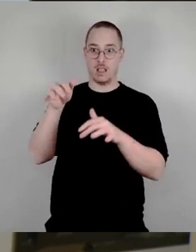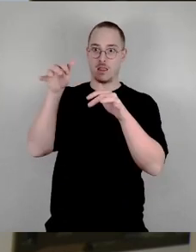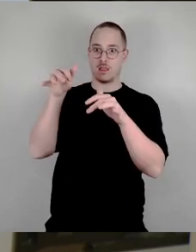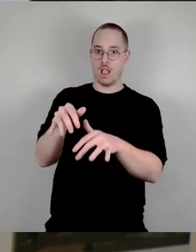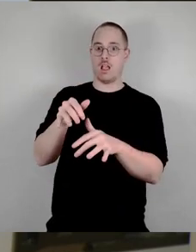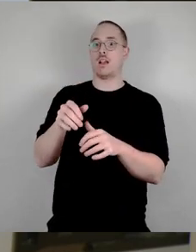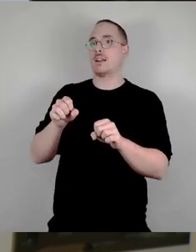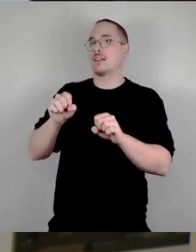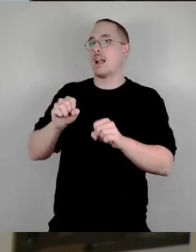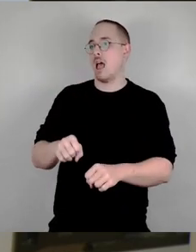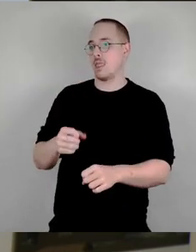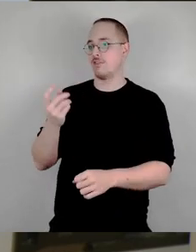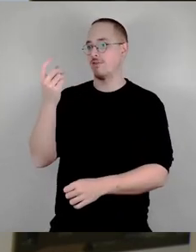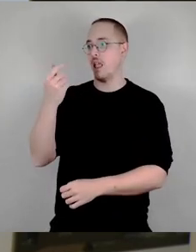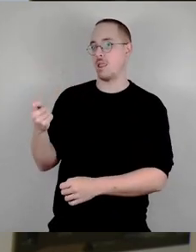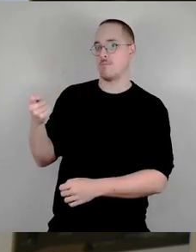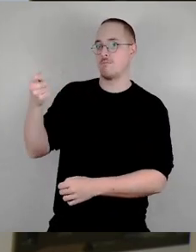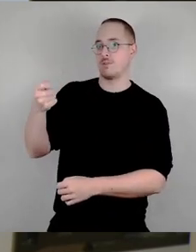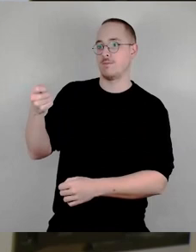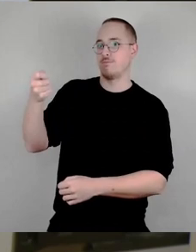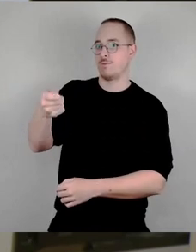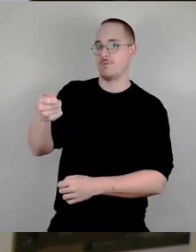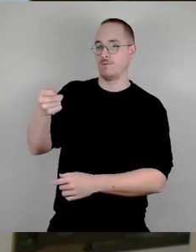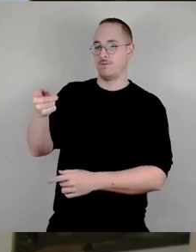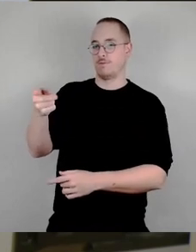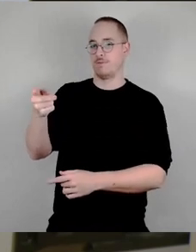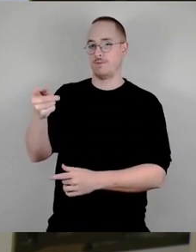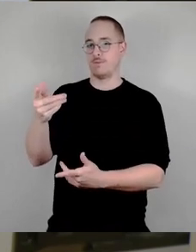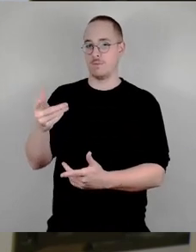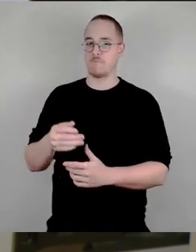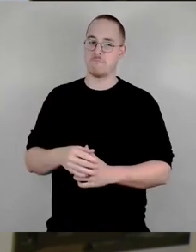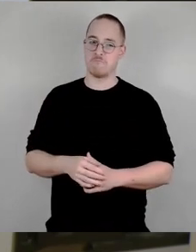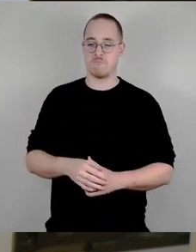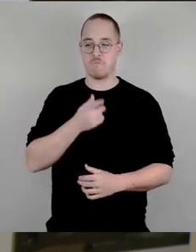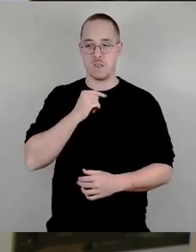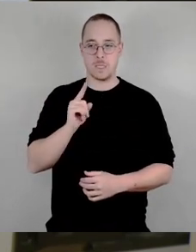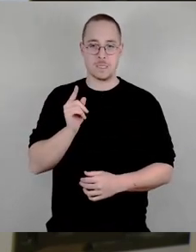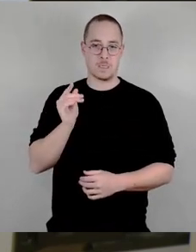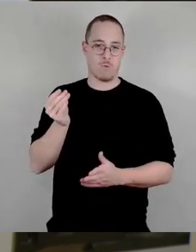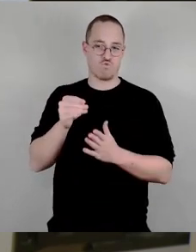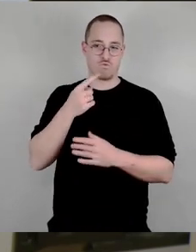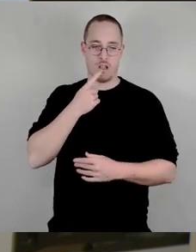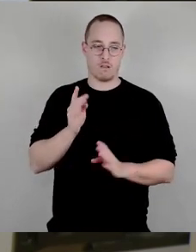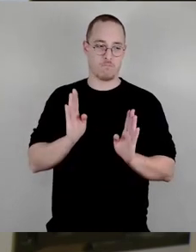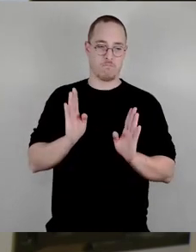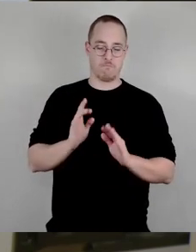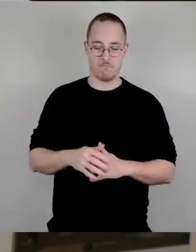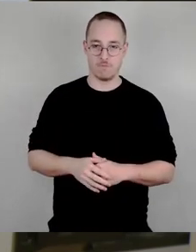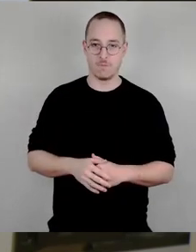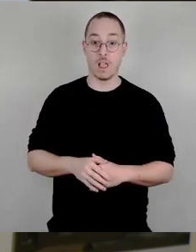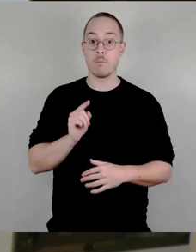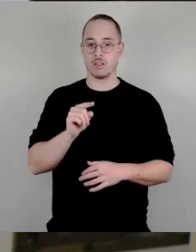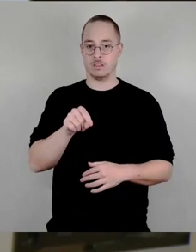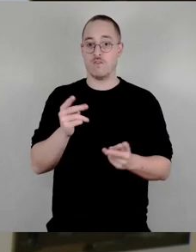Aber durch diese zielgerichtete, in Anführungsstrichen, Förderung werden